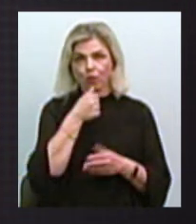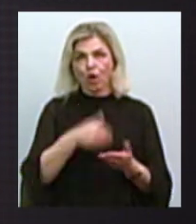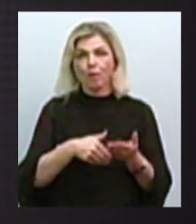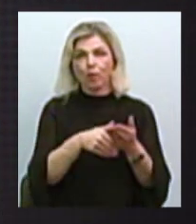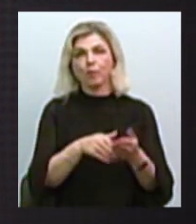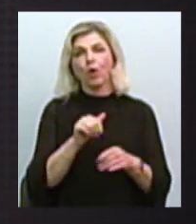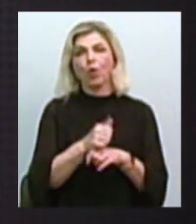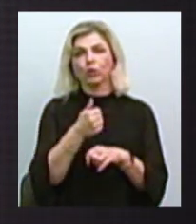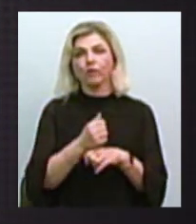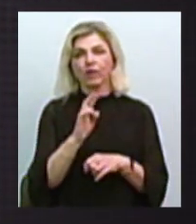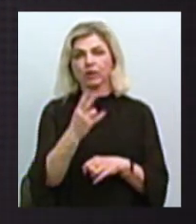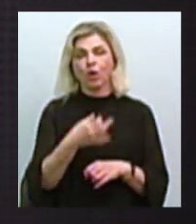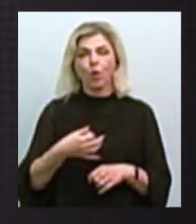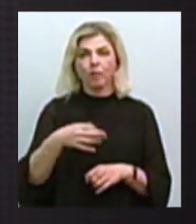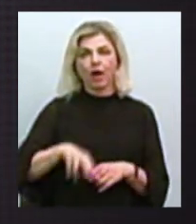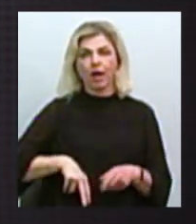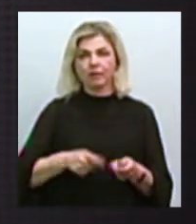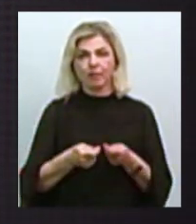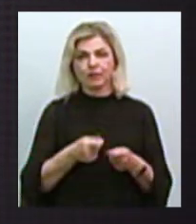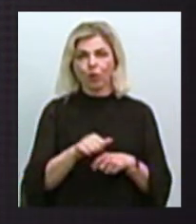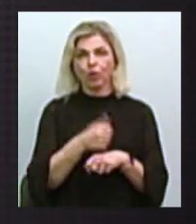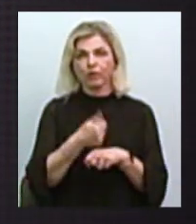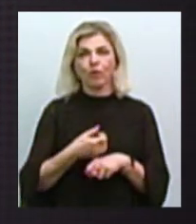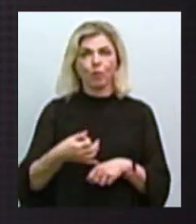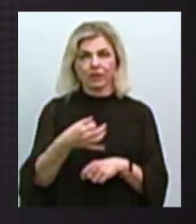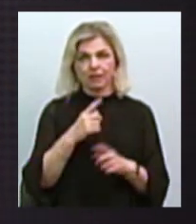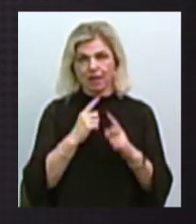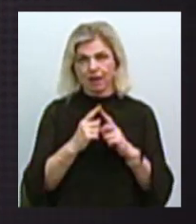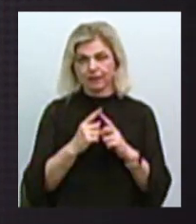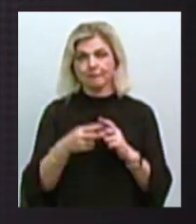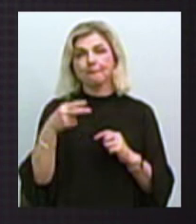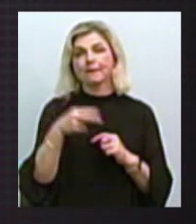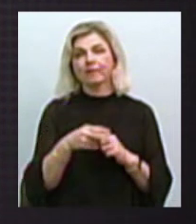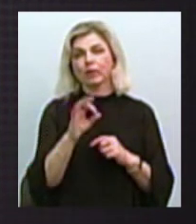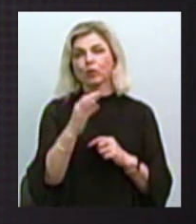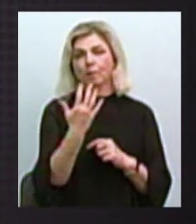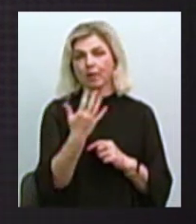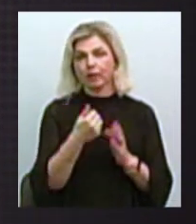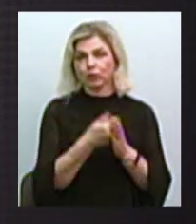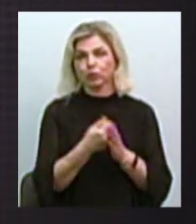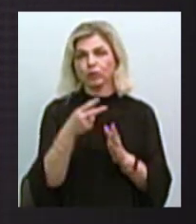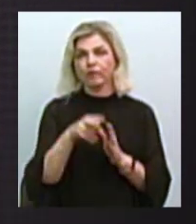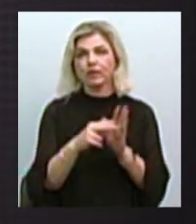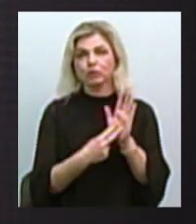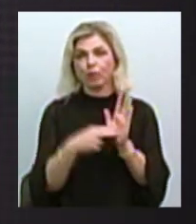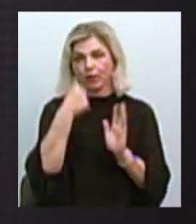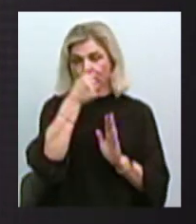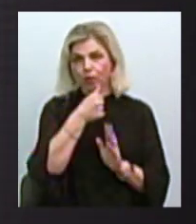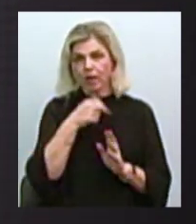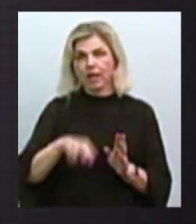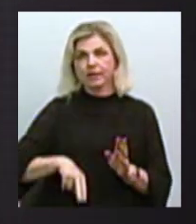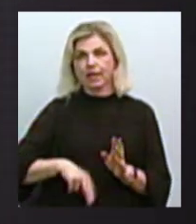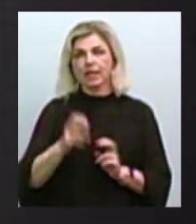Миколаївської облдержадміністрації, голови Миколаївської обласної ради. З 2005 по 2007 роки – директор